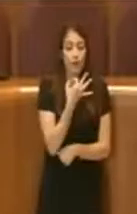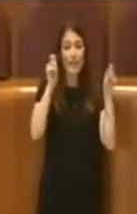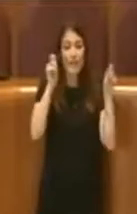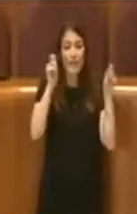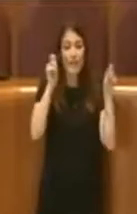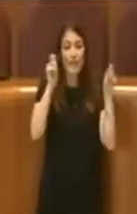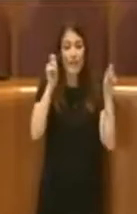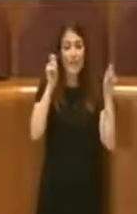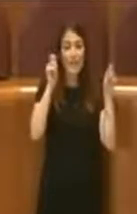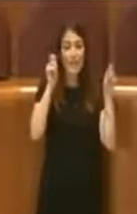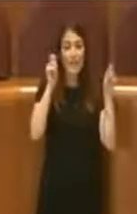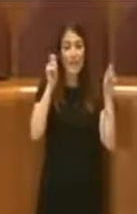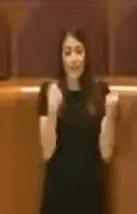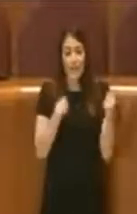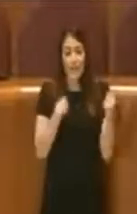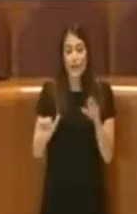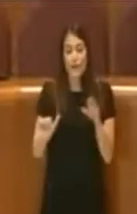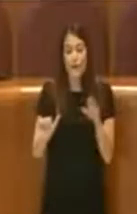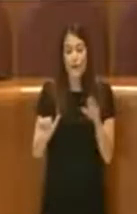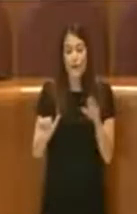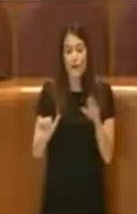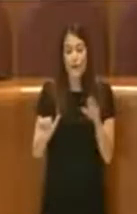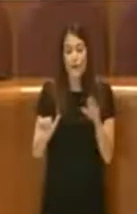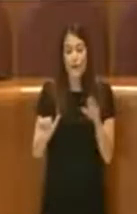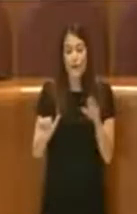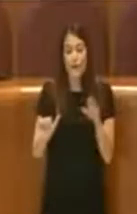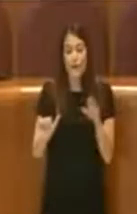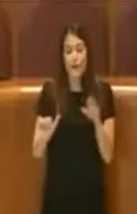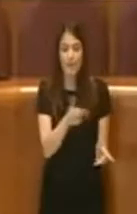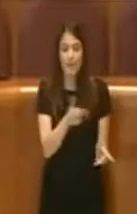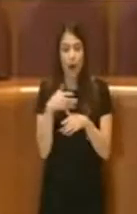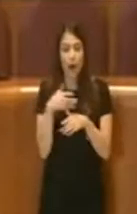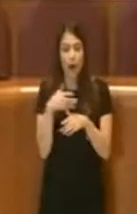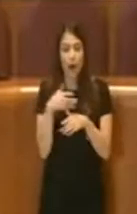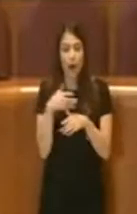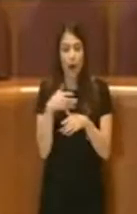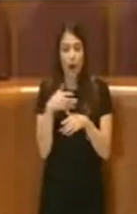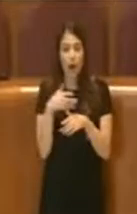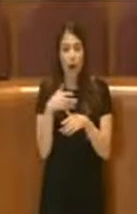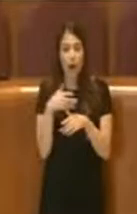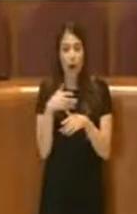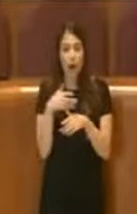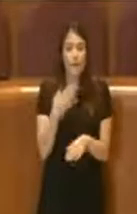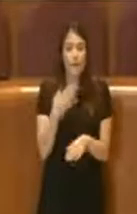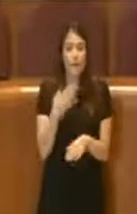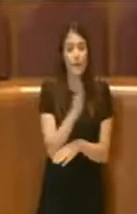Resistenza romana con le prime stragi di San Basilio e Pietralata.